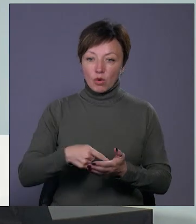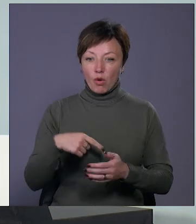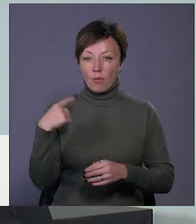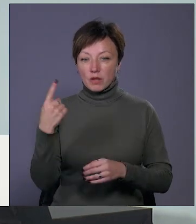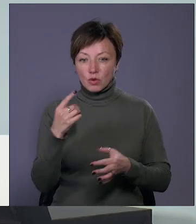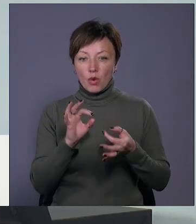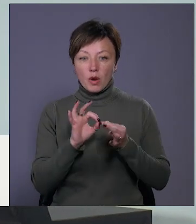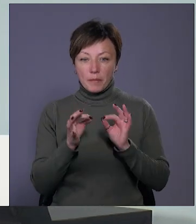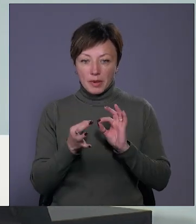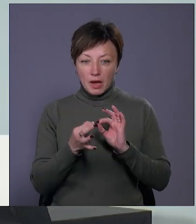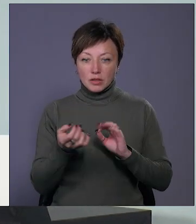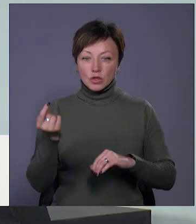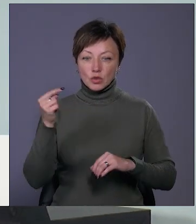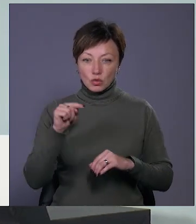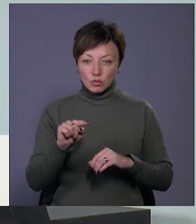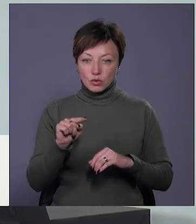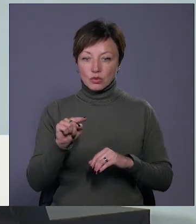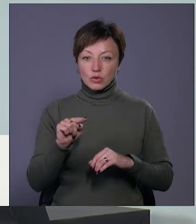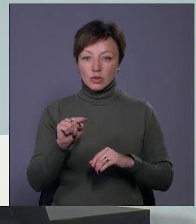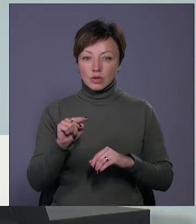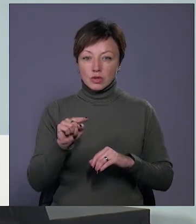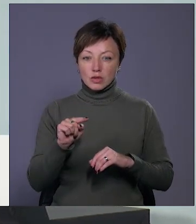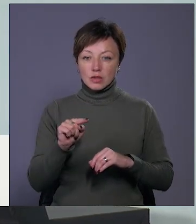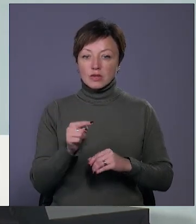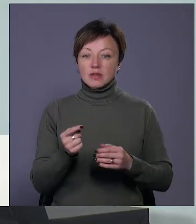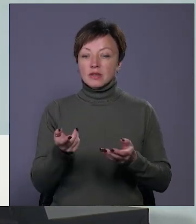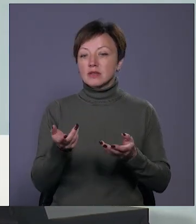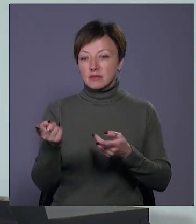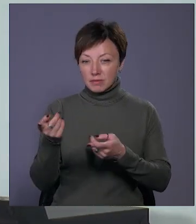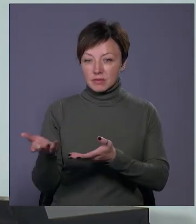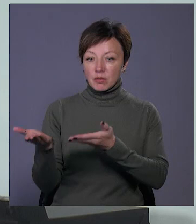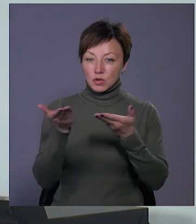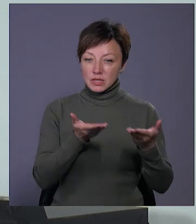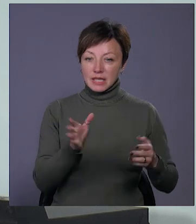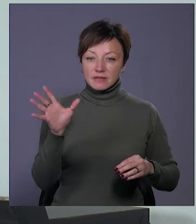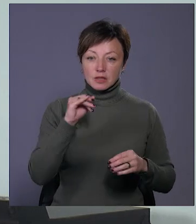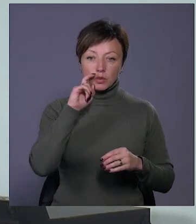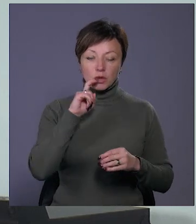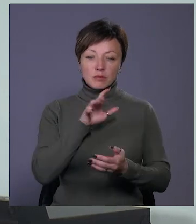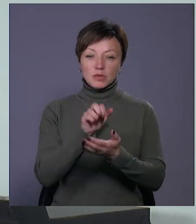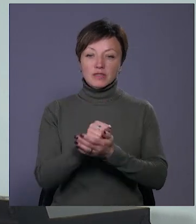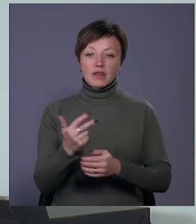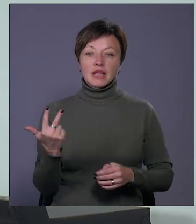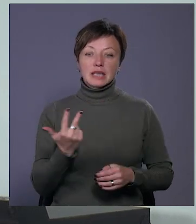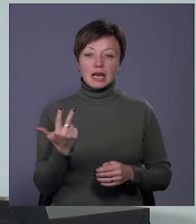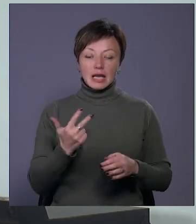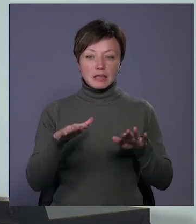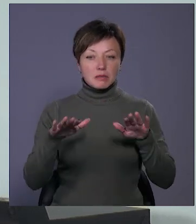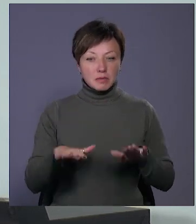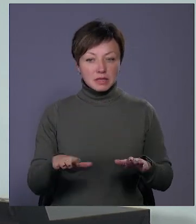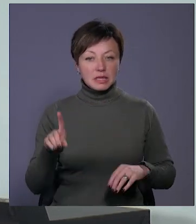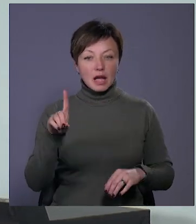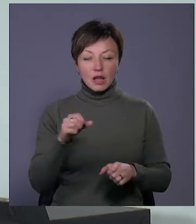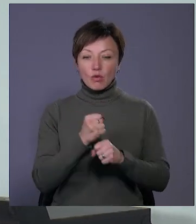олімпіади, тому його взяли і на всеукраїнську. Там він посів третє місце, але